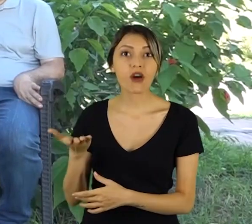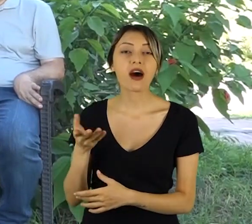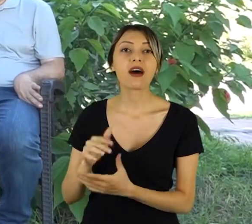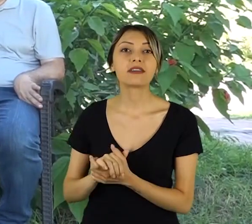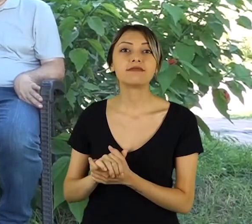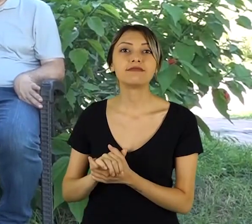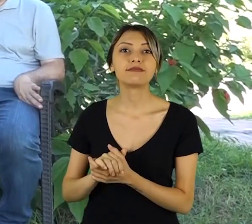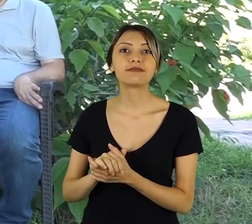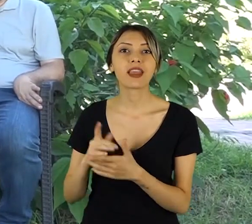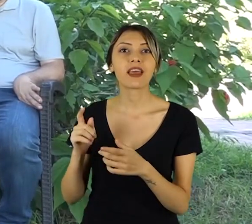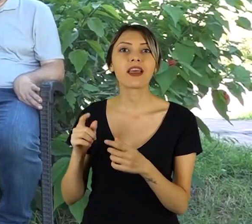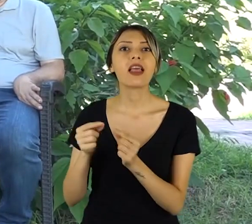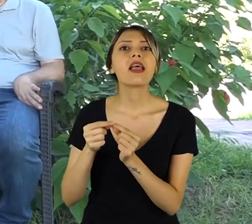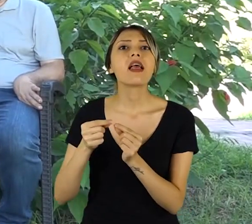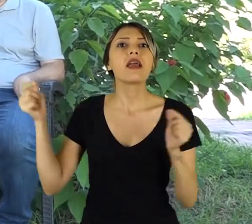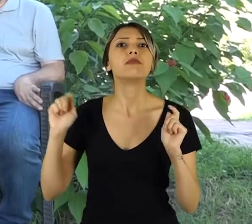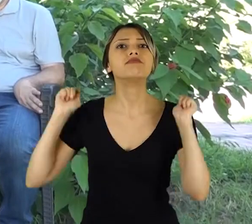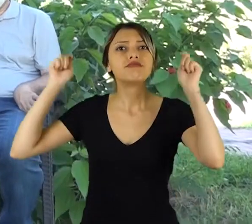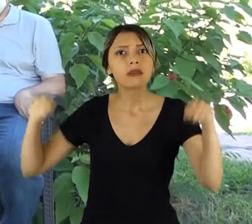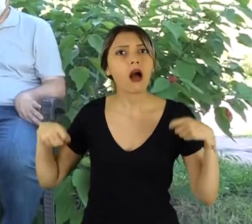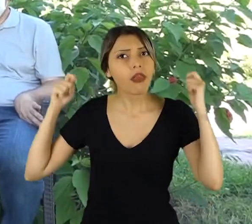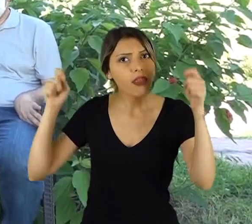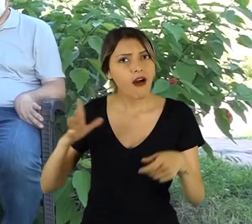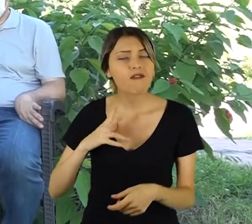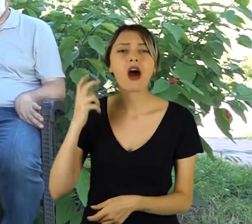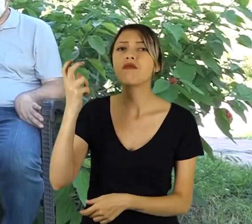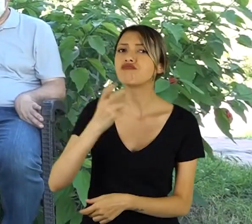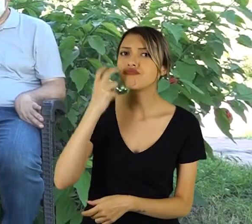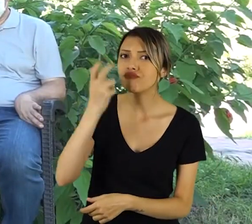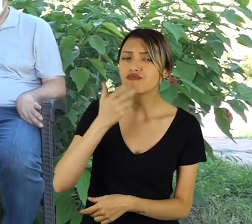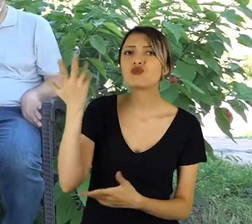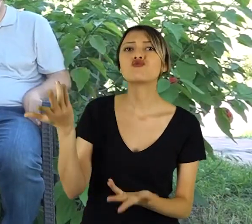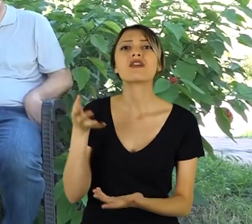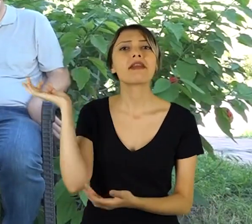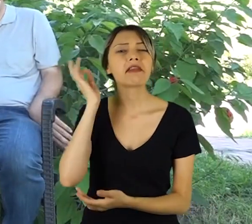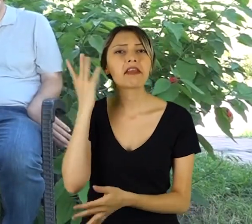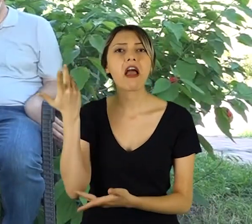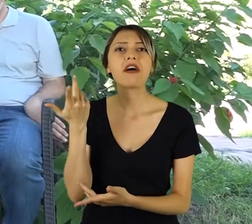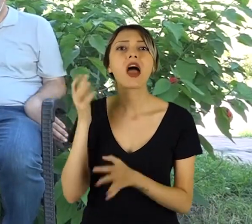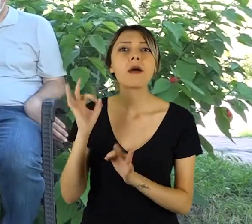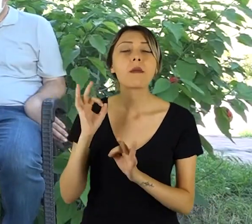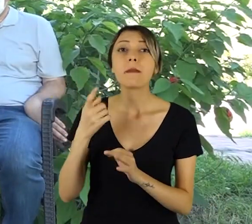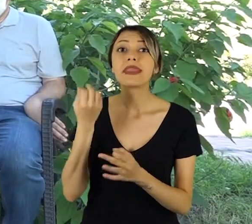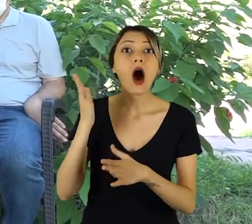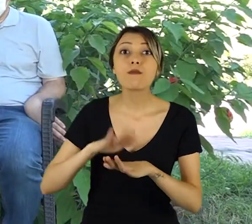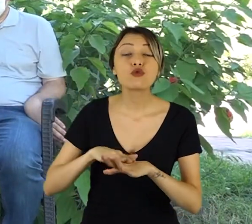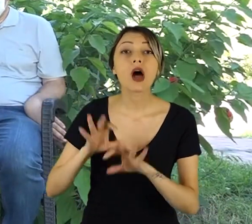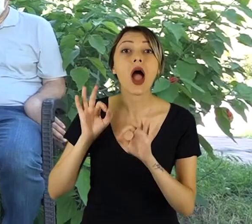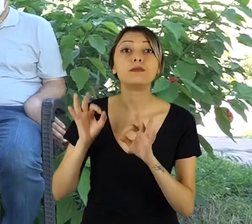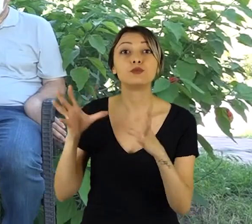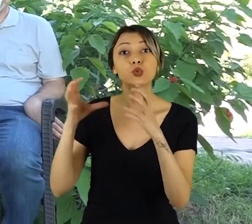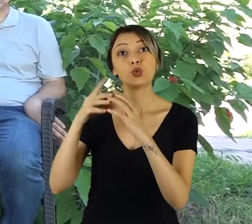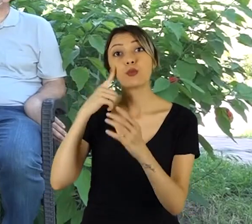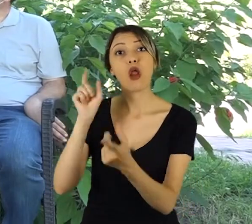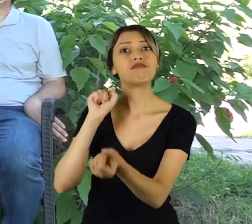İp atlayan mı, oyun oynayan mı, müzik dinleyen mi? Herkes birbirine paylaştı yani. Yani onu biz birbirimizin içerisinde